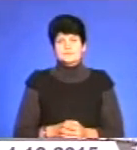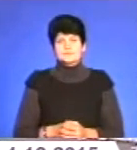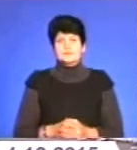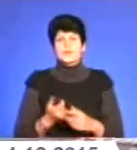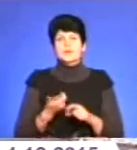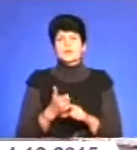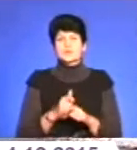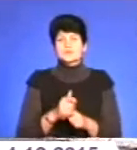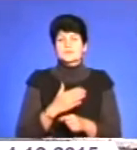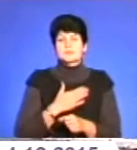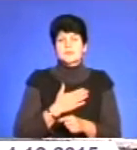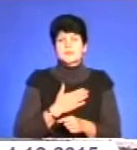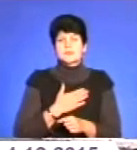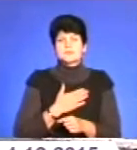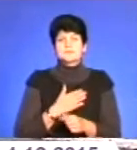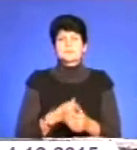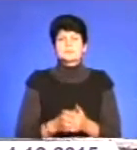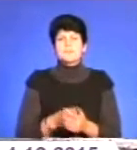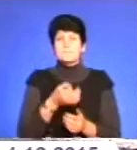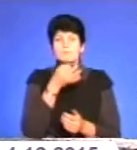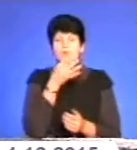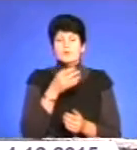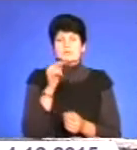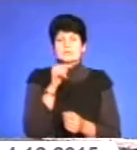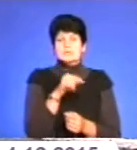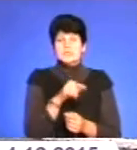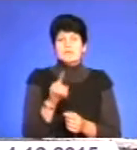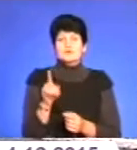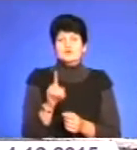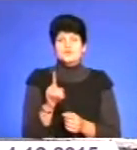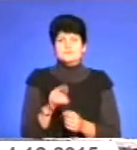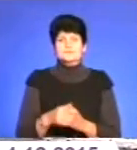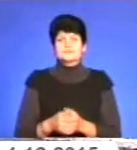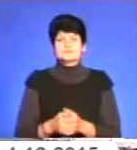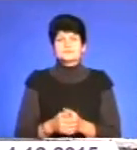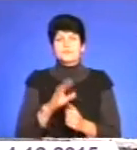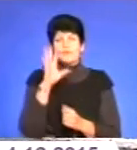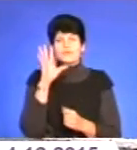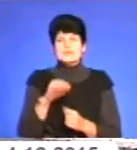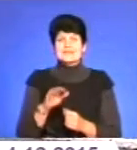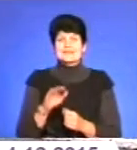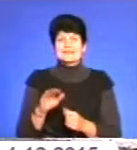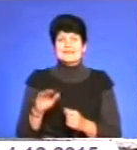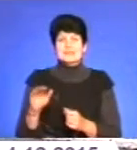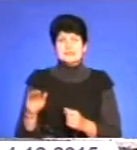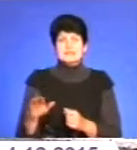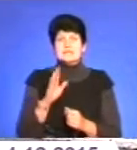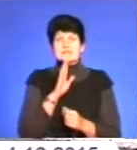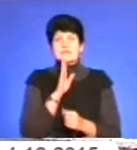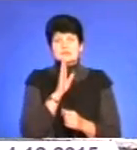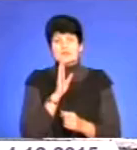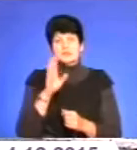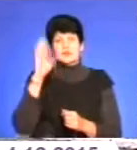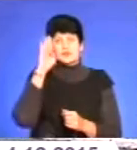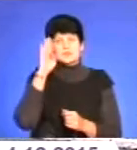Дуже мені подобається те, що всі діти, дівчатка і хлопці, які вийшли